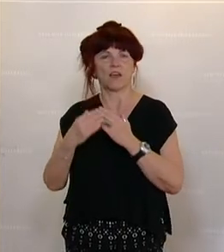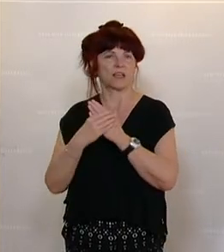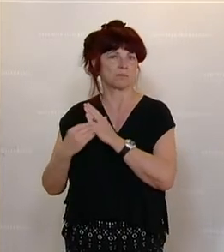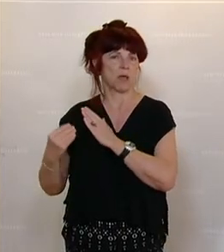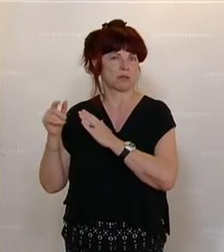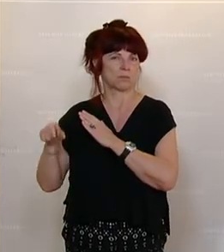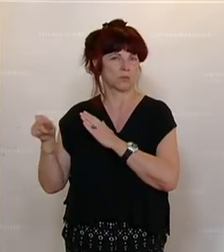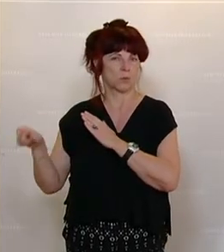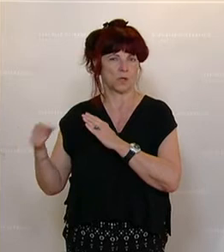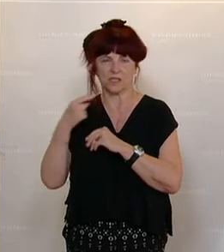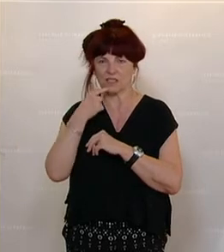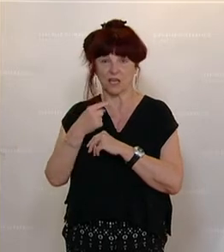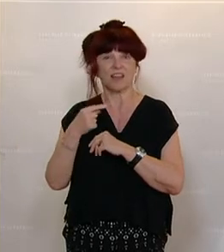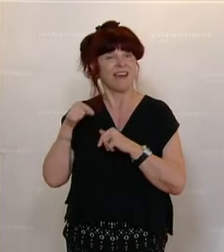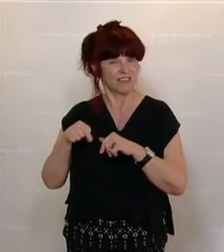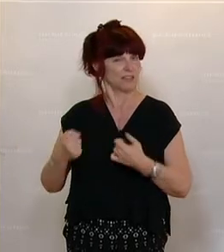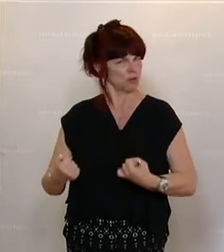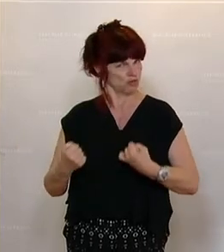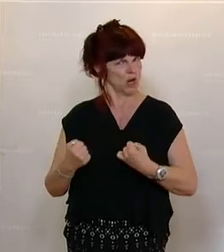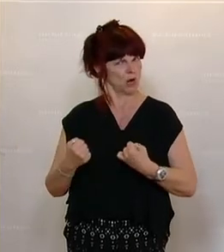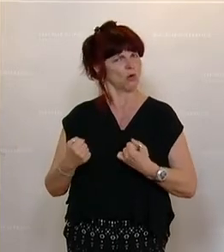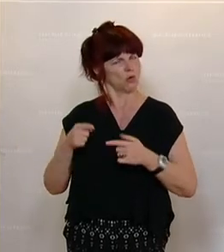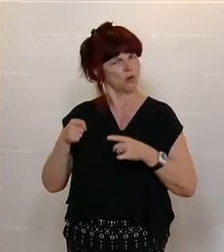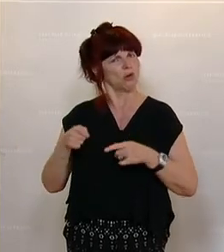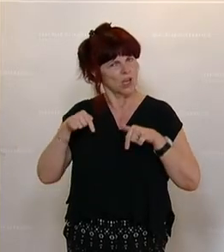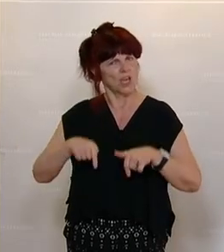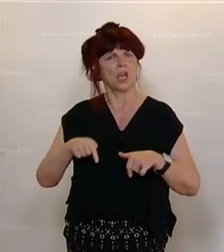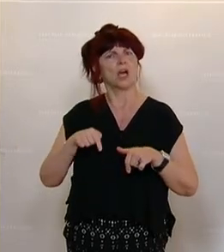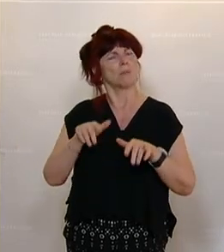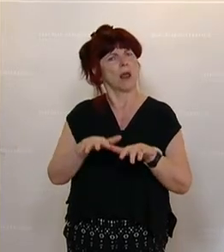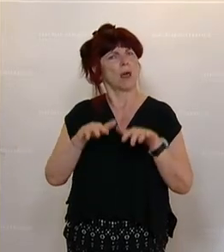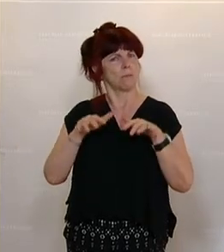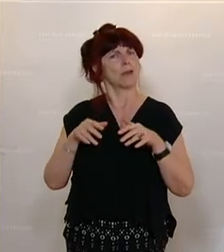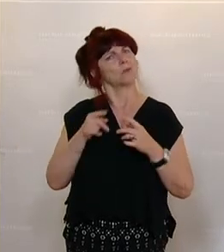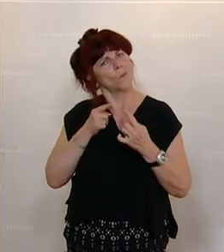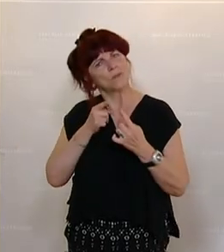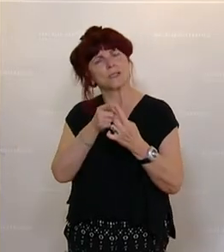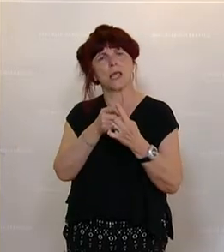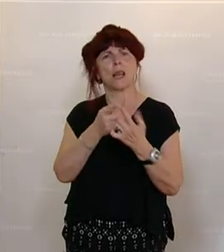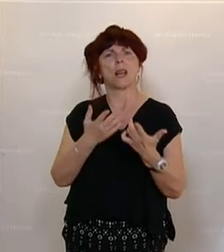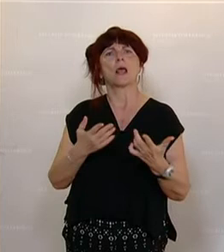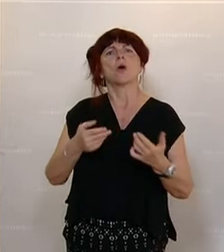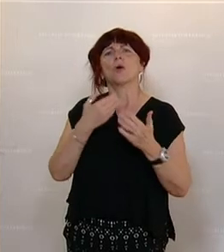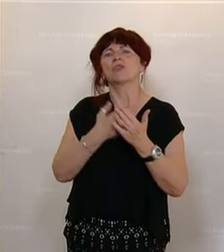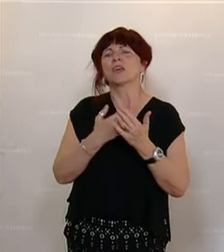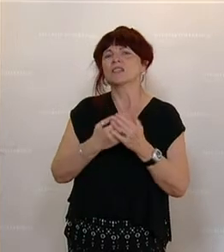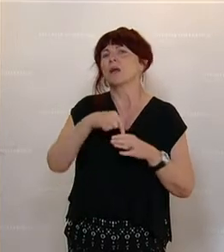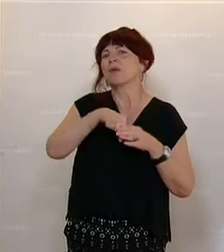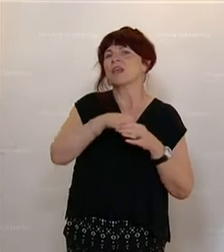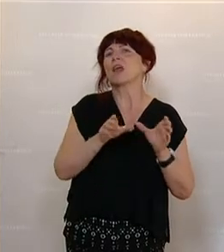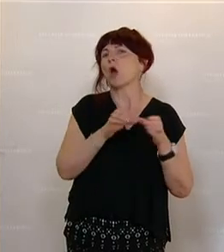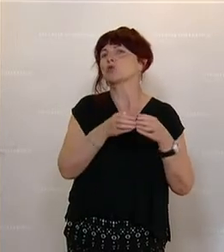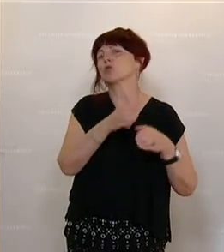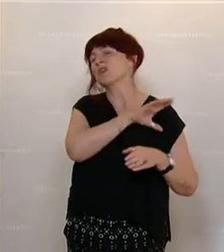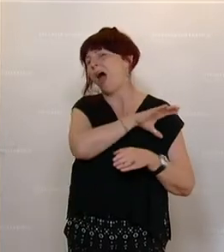gemeinsames Ziel hier im Hohen Haus. Ich freue mich sehr, dass es dazu im Innenausschuss einen einstimmigen Antrag aller Parteien gab. Danke dafür